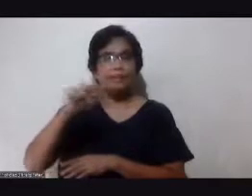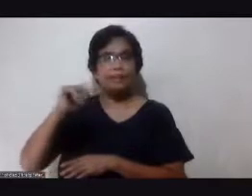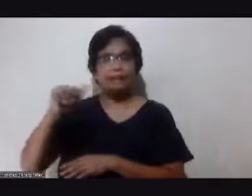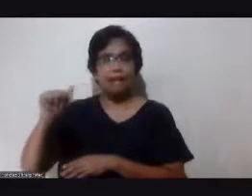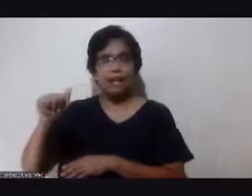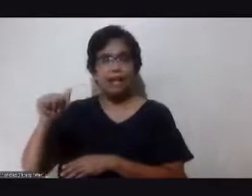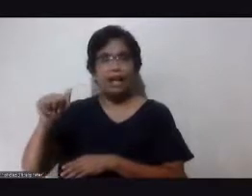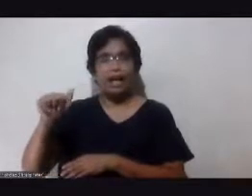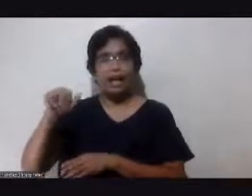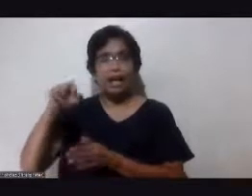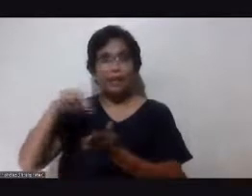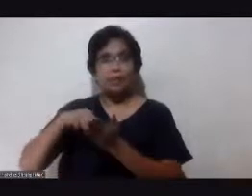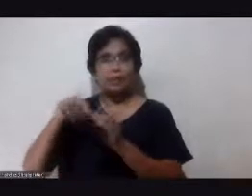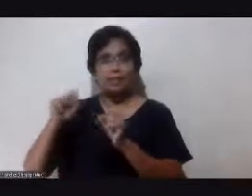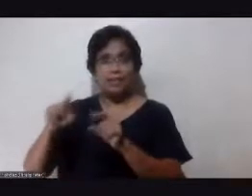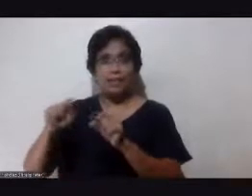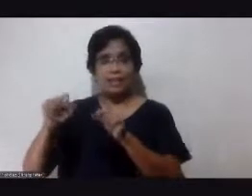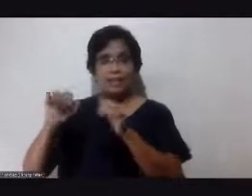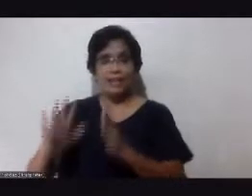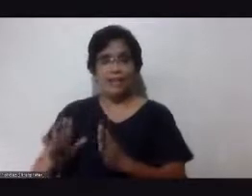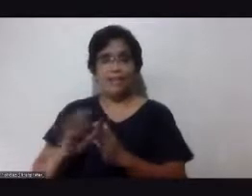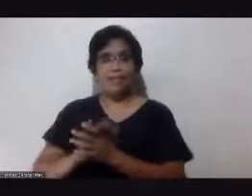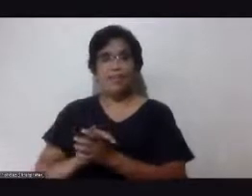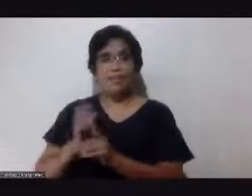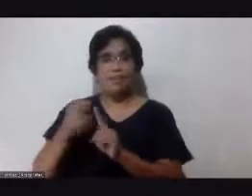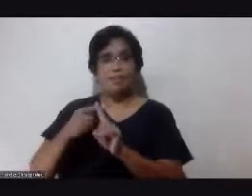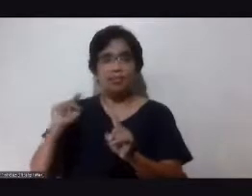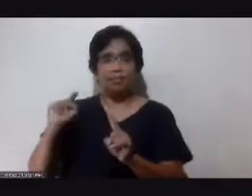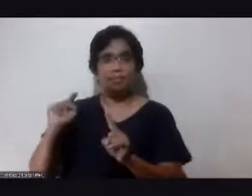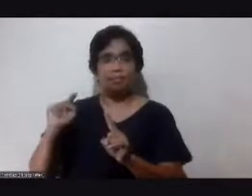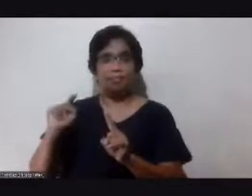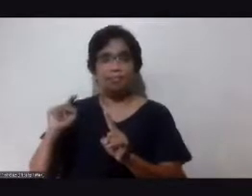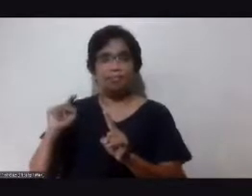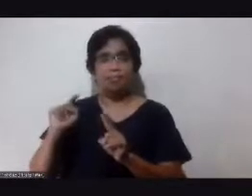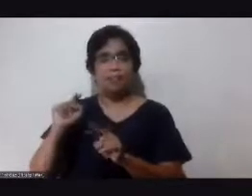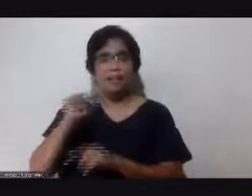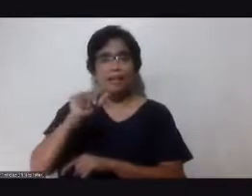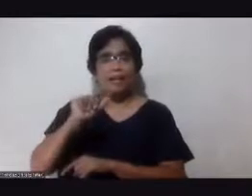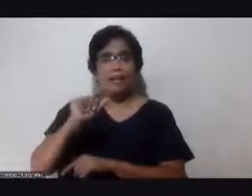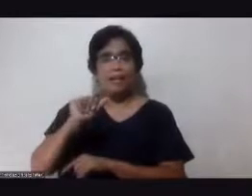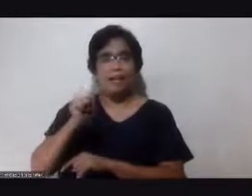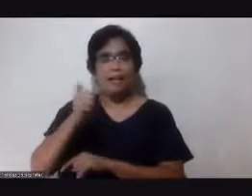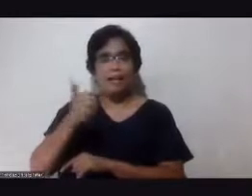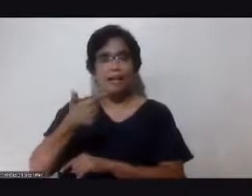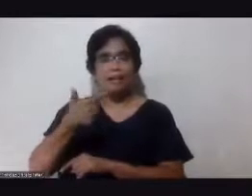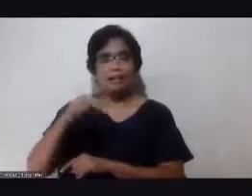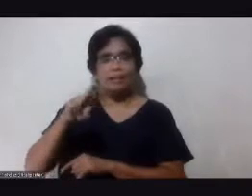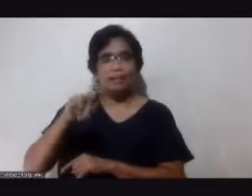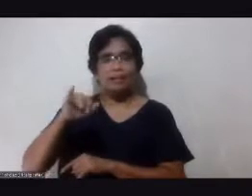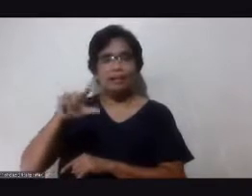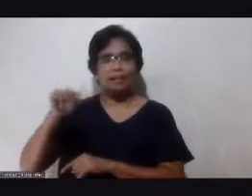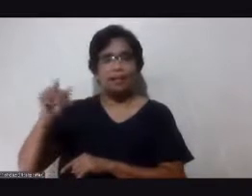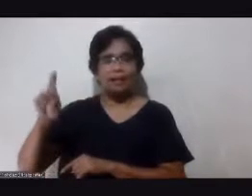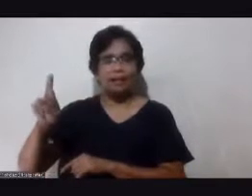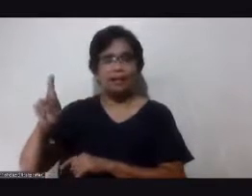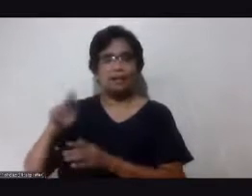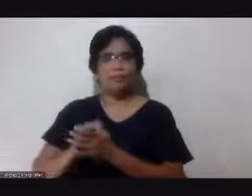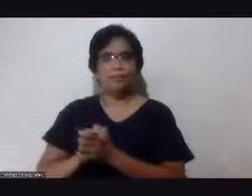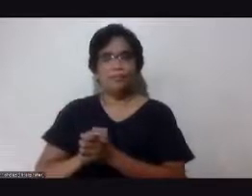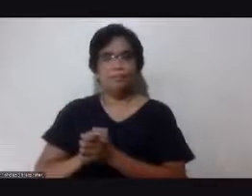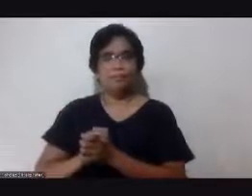isang reseller po natin galing po kay Aguilar okay kay Aguilar sabi po niya